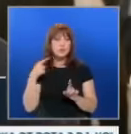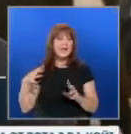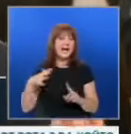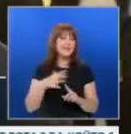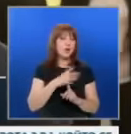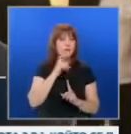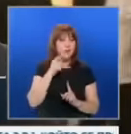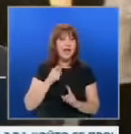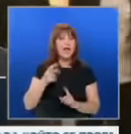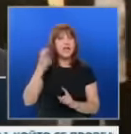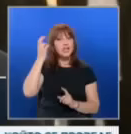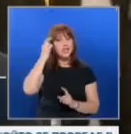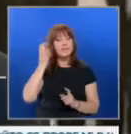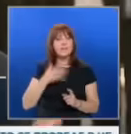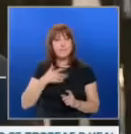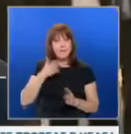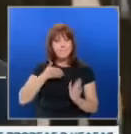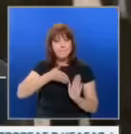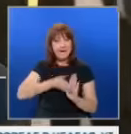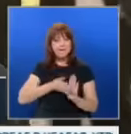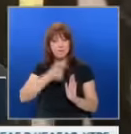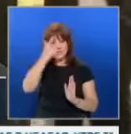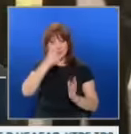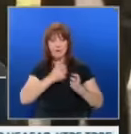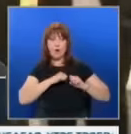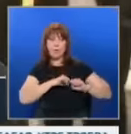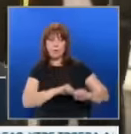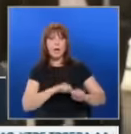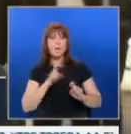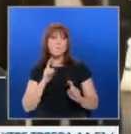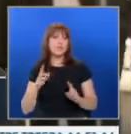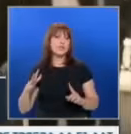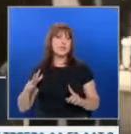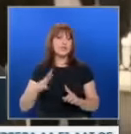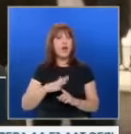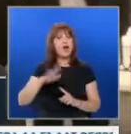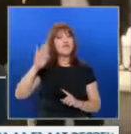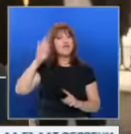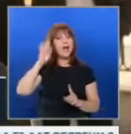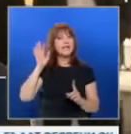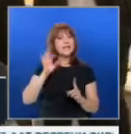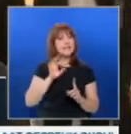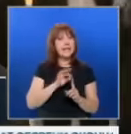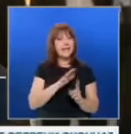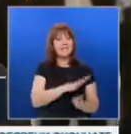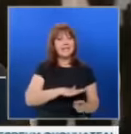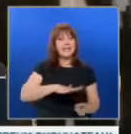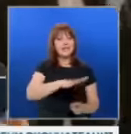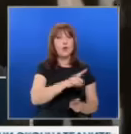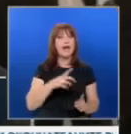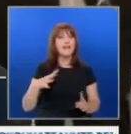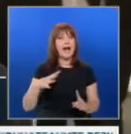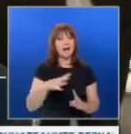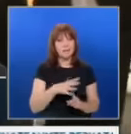Украина и Киев има право на самоотбрана, а това включва и право да се атакуват легитимни военни цели на територията на агресора. Ако не